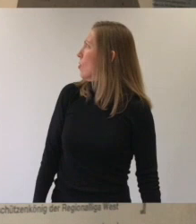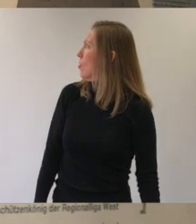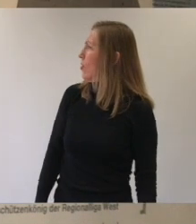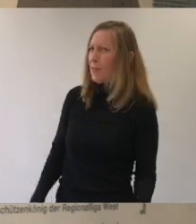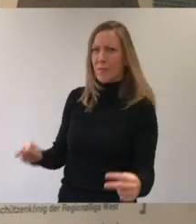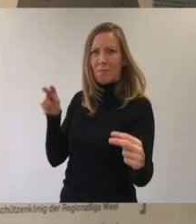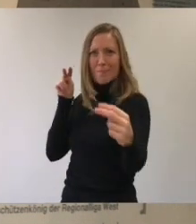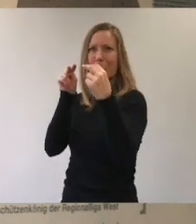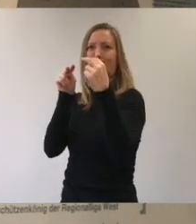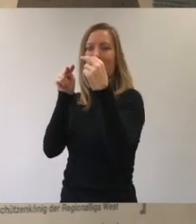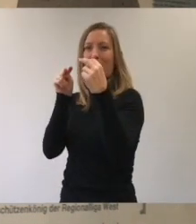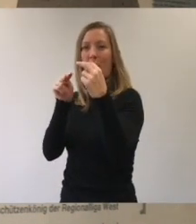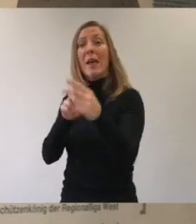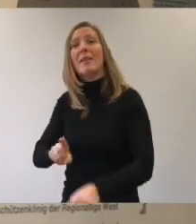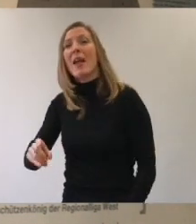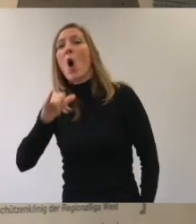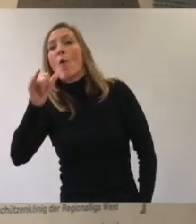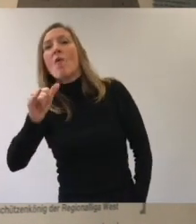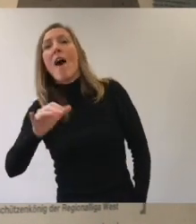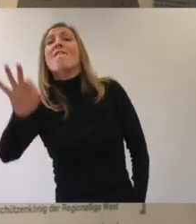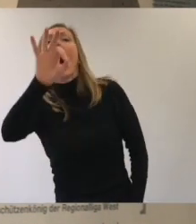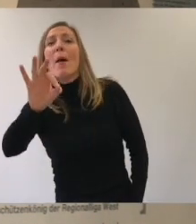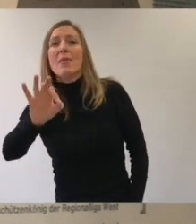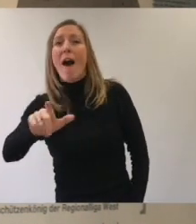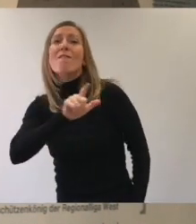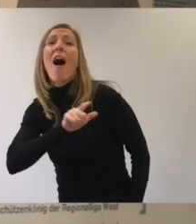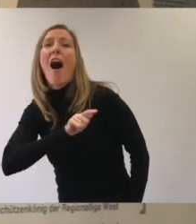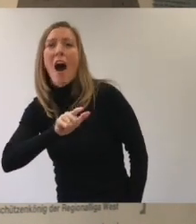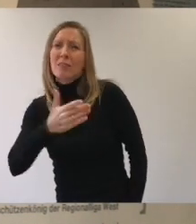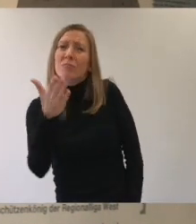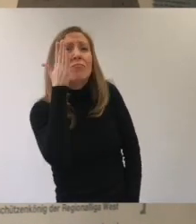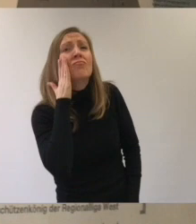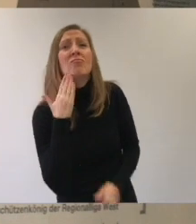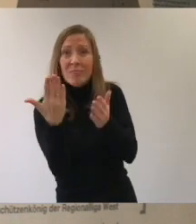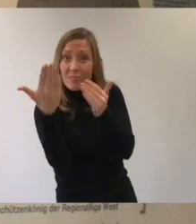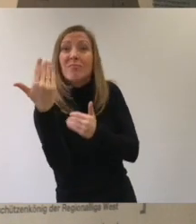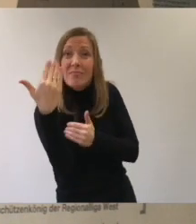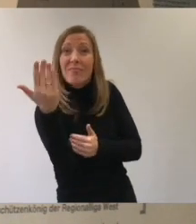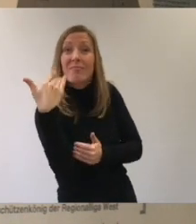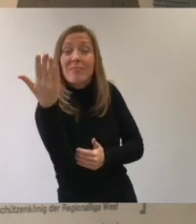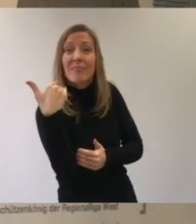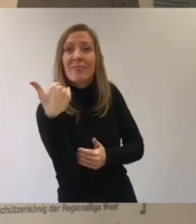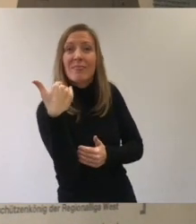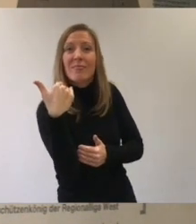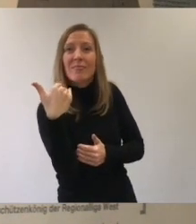stehen und guckt Dirk an. Dirk ruft. Fabian, warte. Komm mal bitte her.